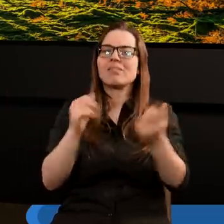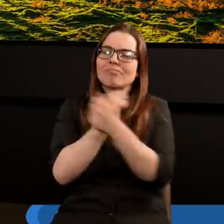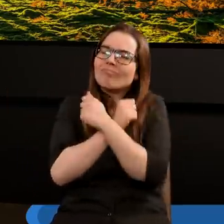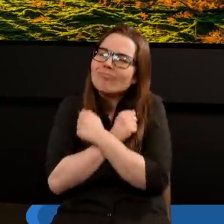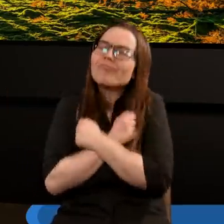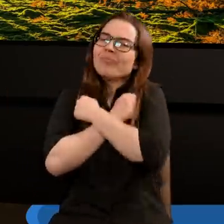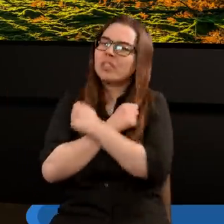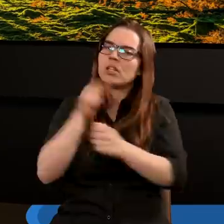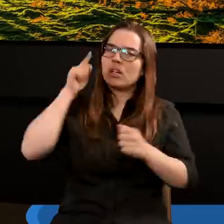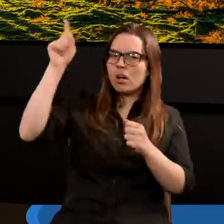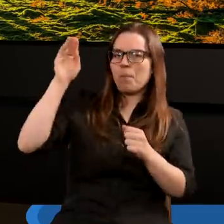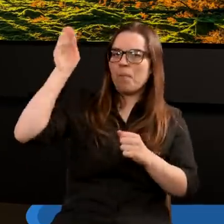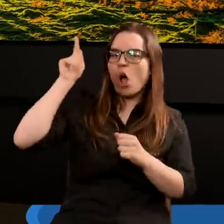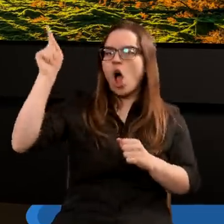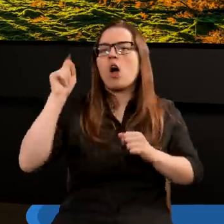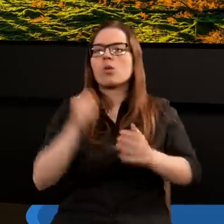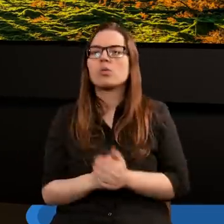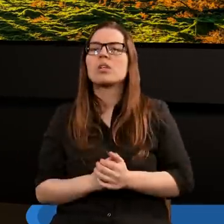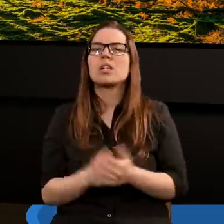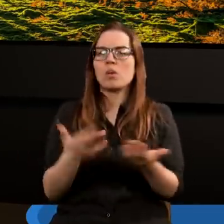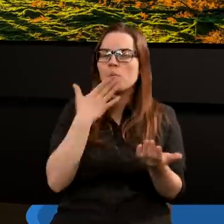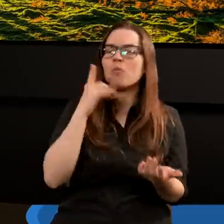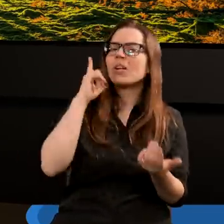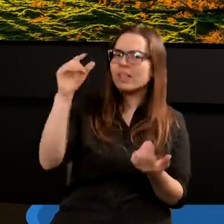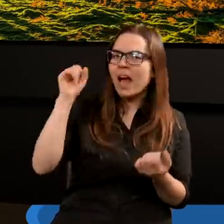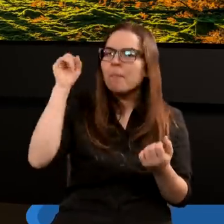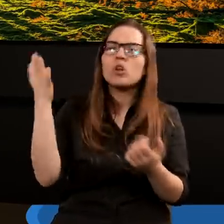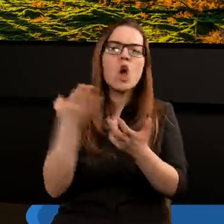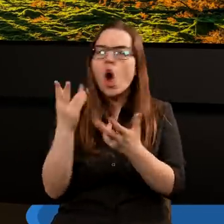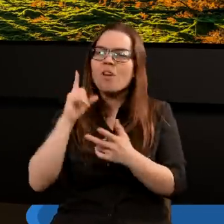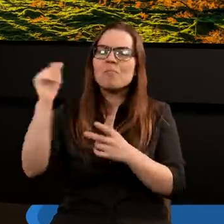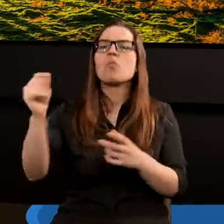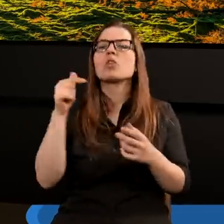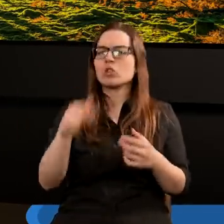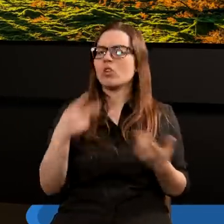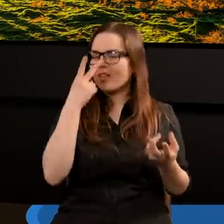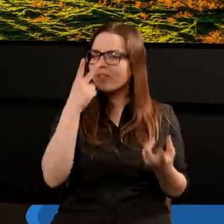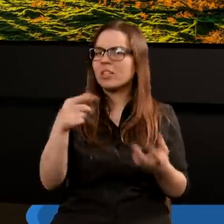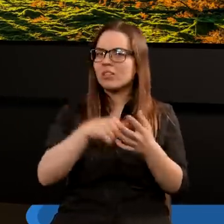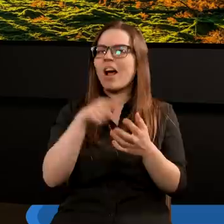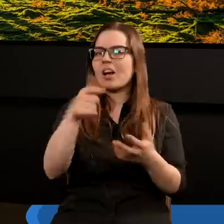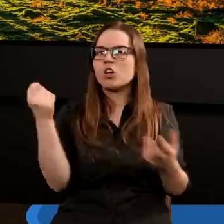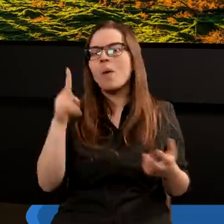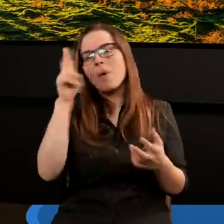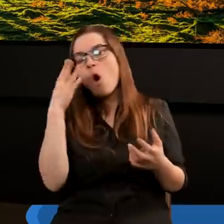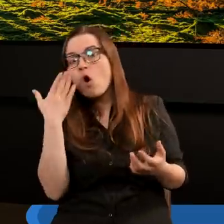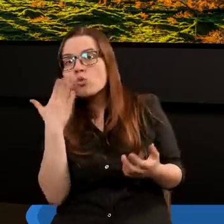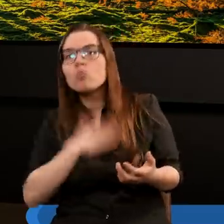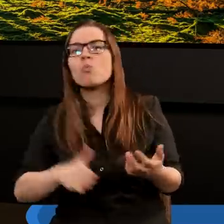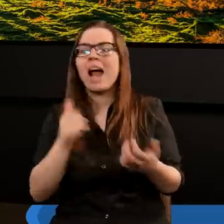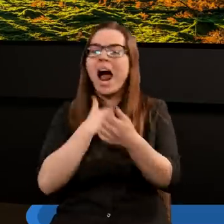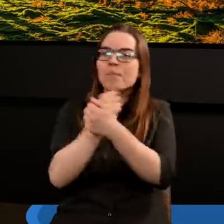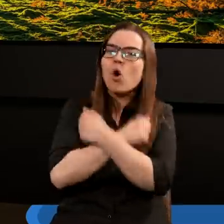Panu Bogu, no bo jeżeli tam jest powiedziane, idą za barankiem dokądkolwiek pójdzie, naprawdę trzeba kogoś lubić albo kochać,